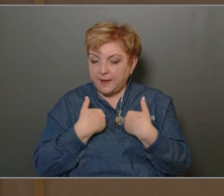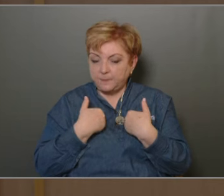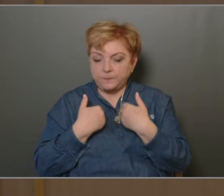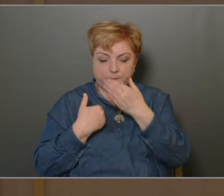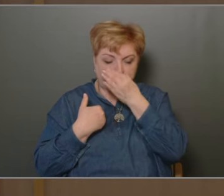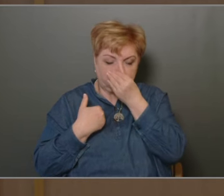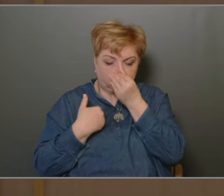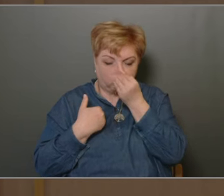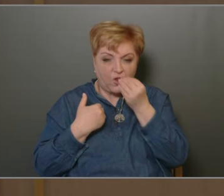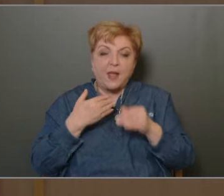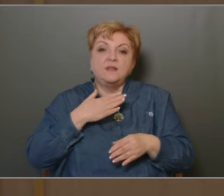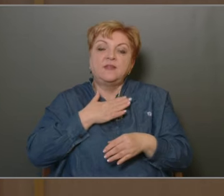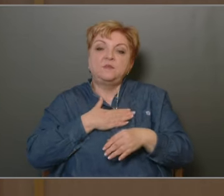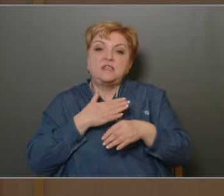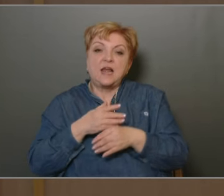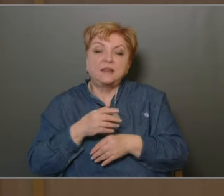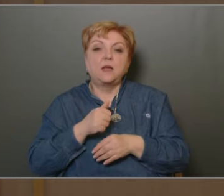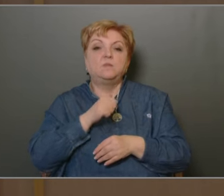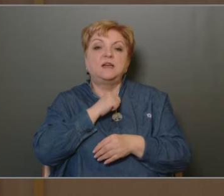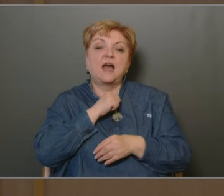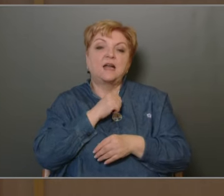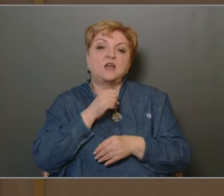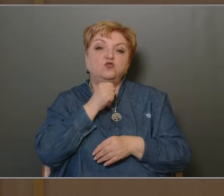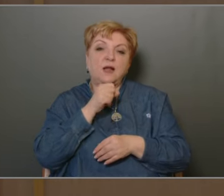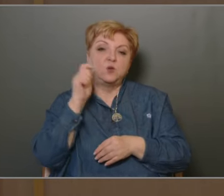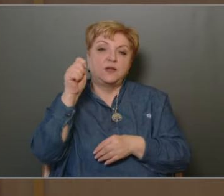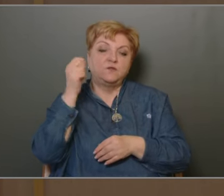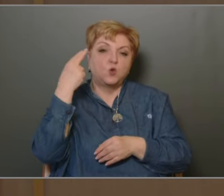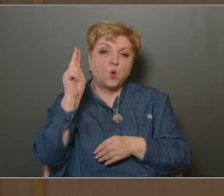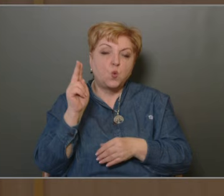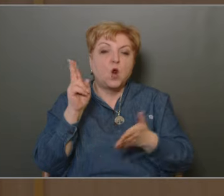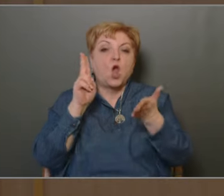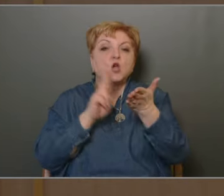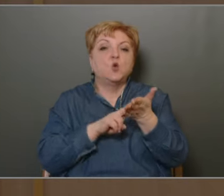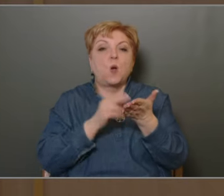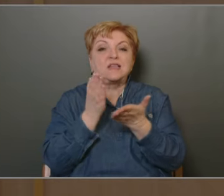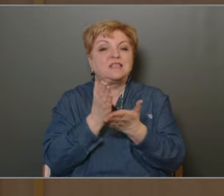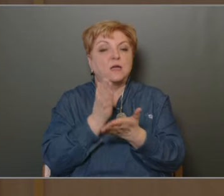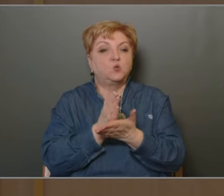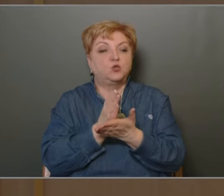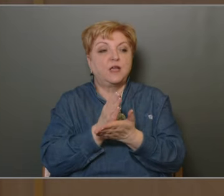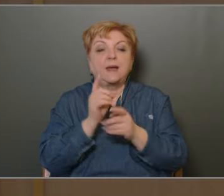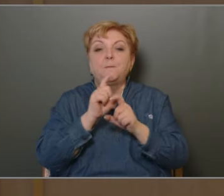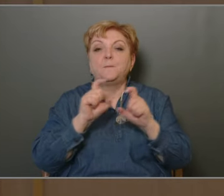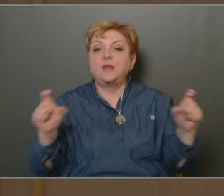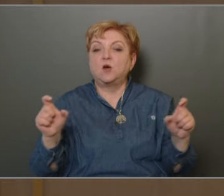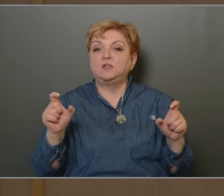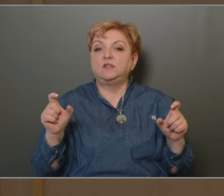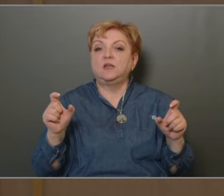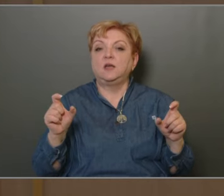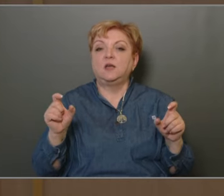szeretném, hogy dr. Gergely Sándor képviselő úr a jogszerűség miatti